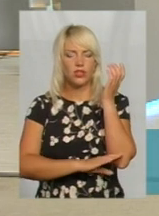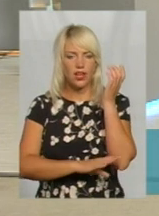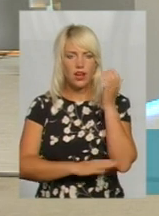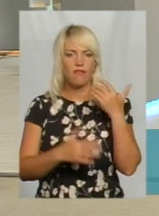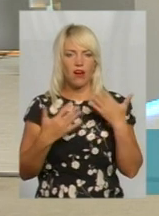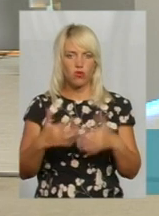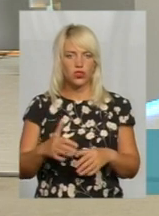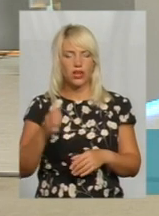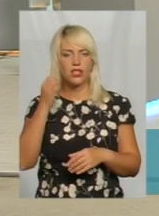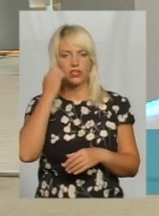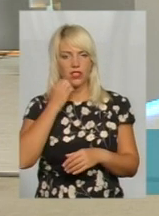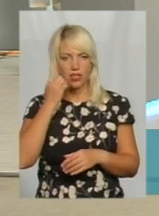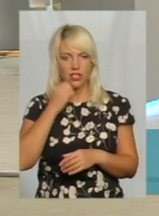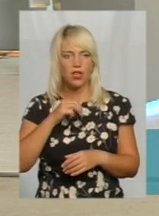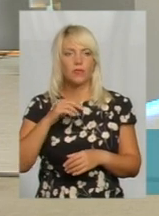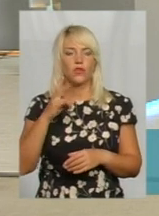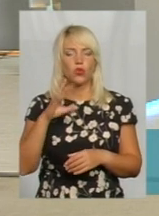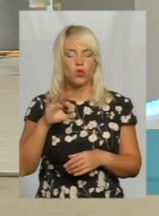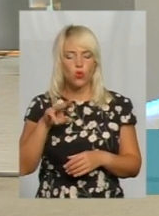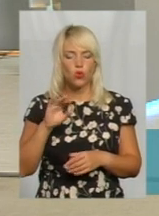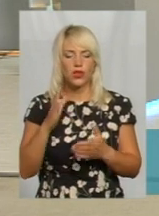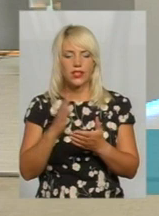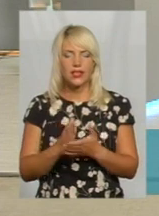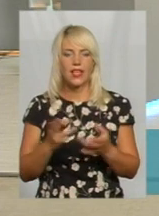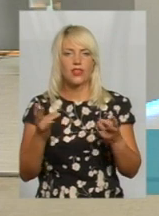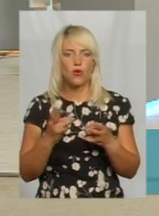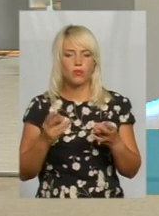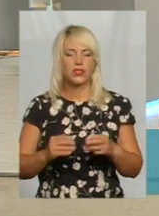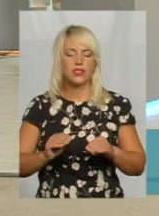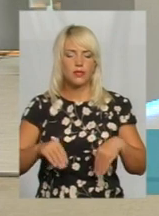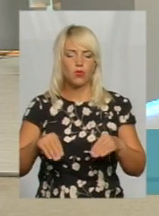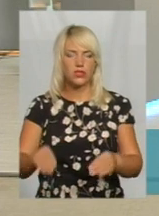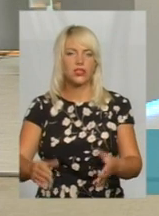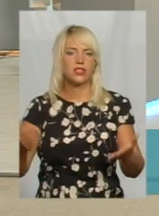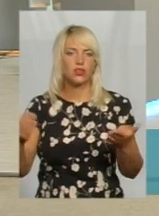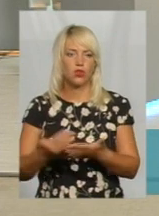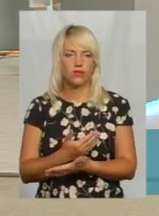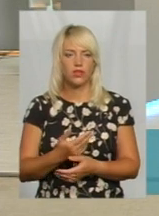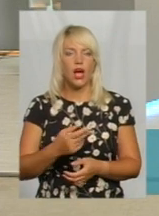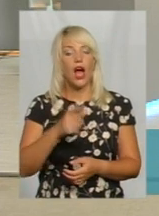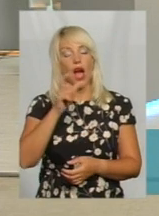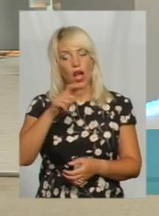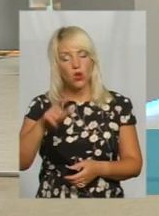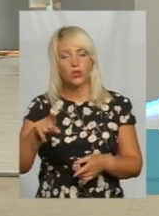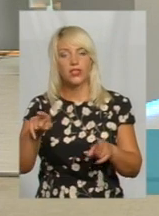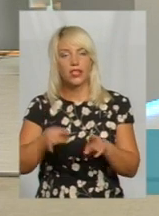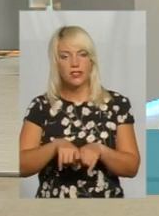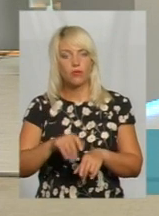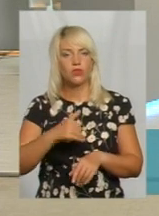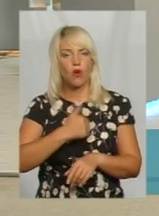уже для того, щоб їх зносити, то є необхідність висаджувати нові. Люди захочуть докажити, що їх потрібно.